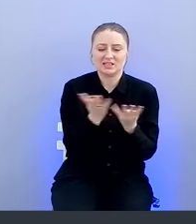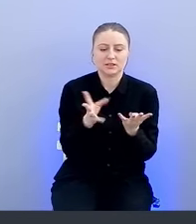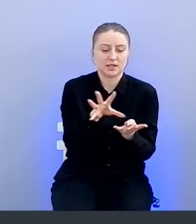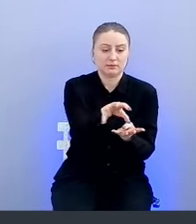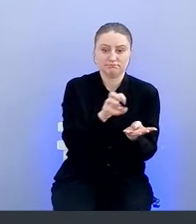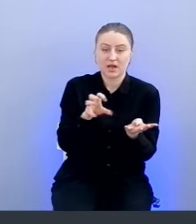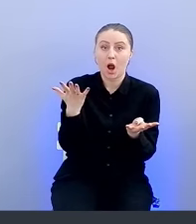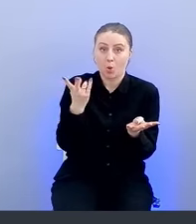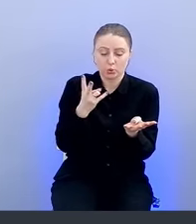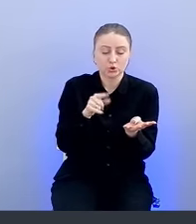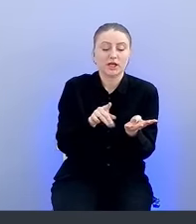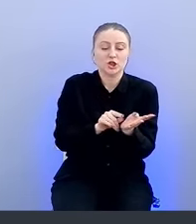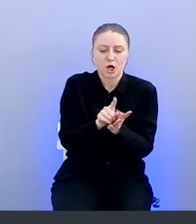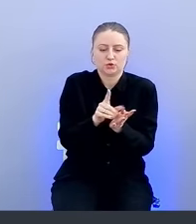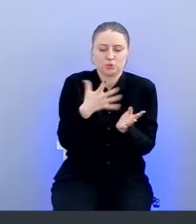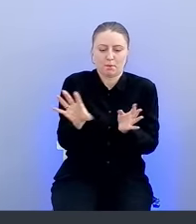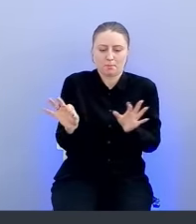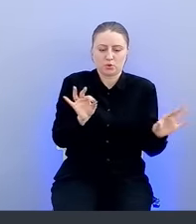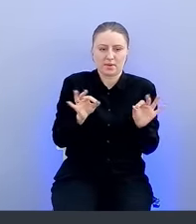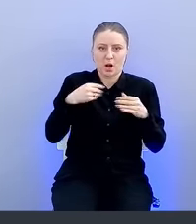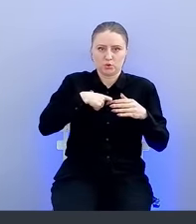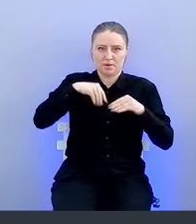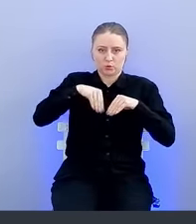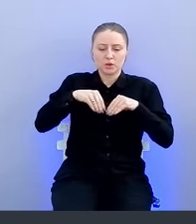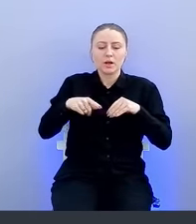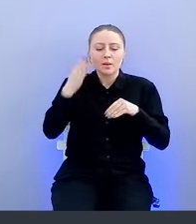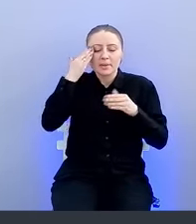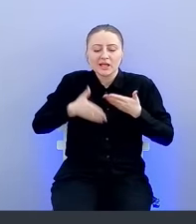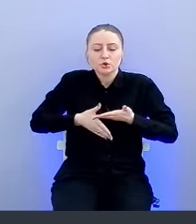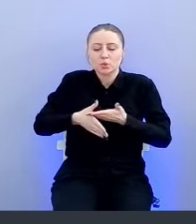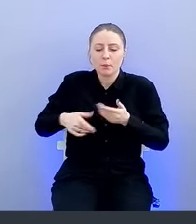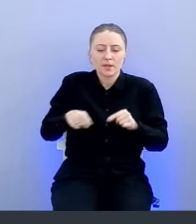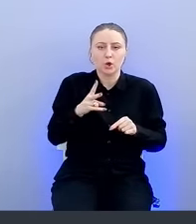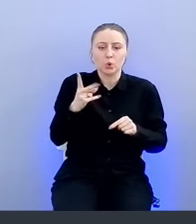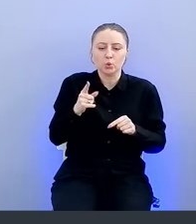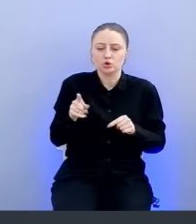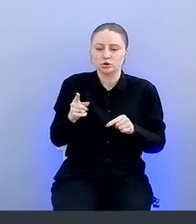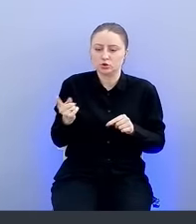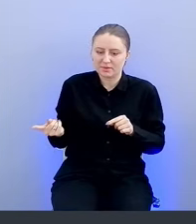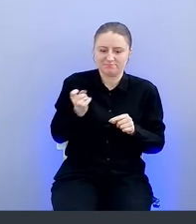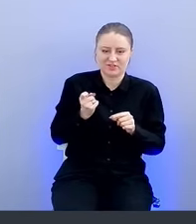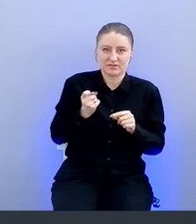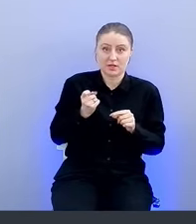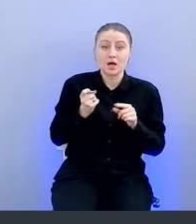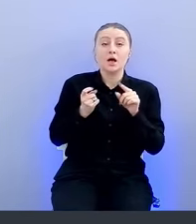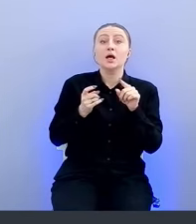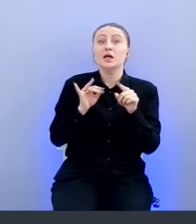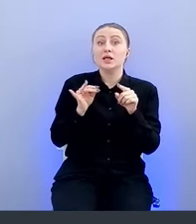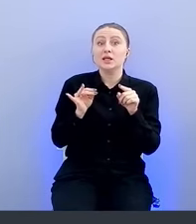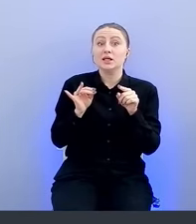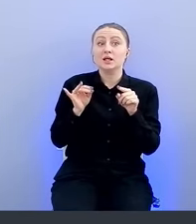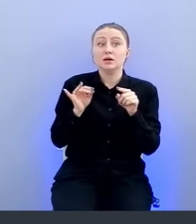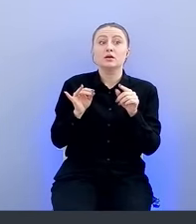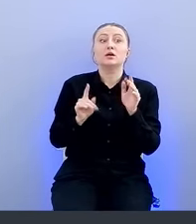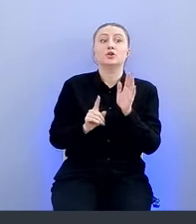подбирает внутри тот набор инструментов, которые нужно вызвать. При этом, ну и также в их